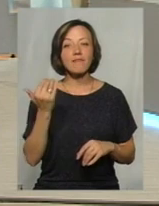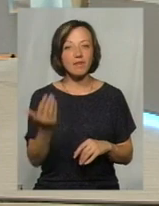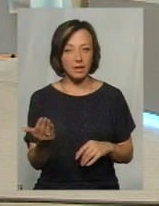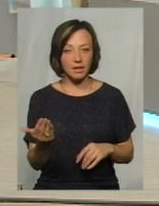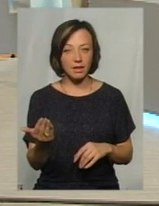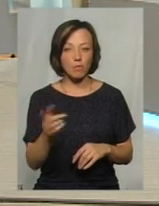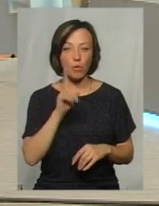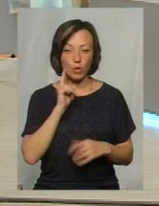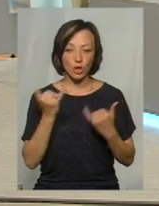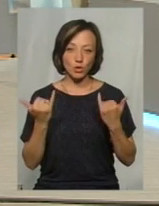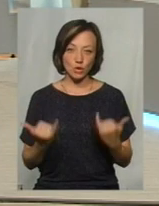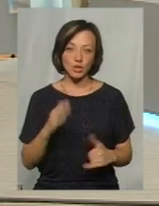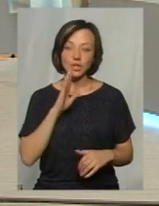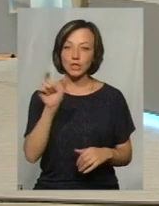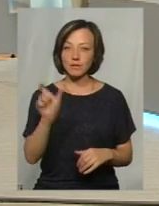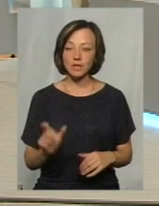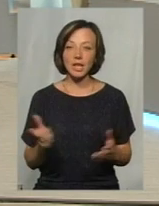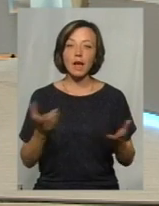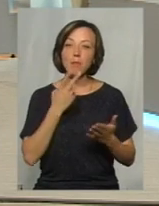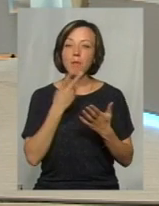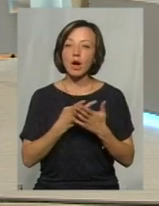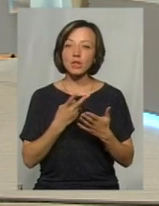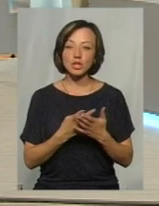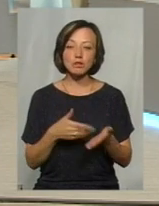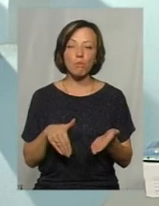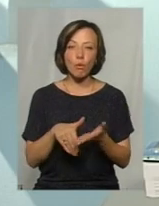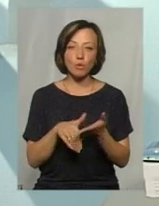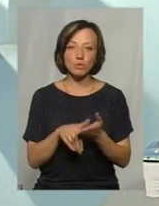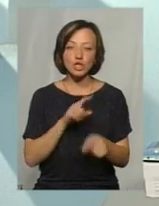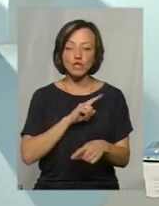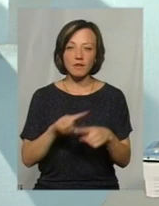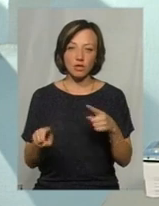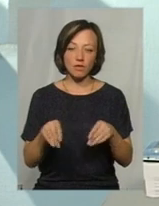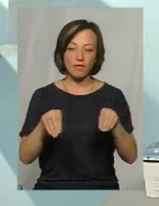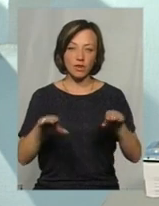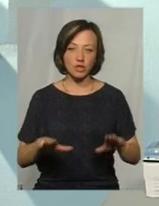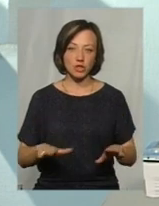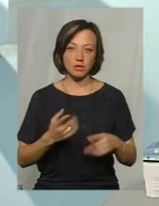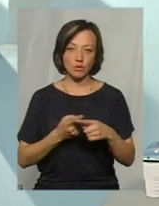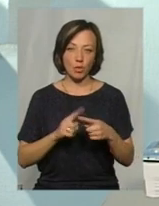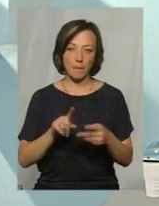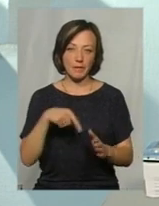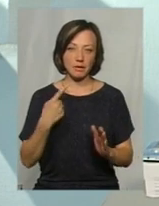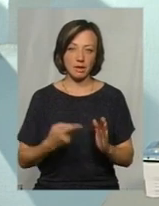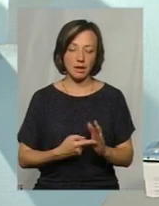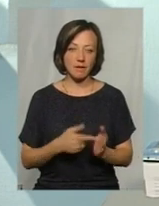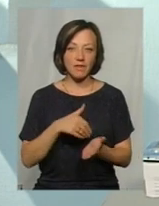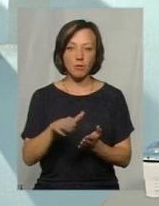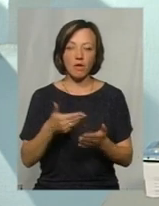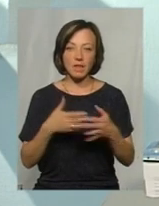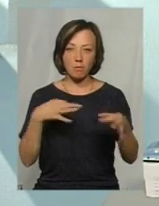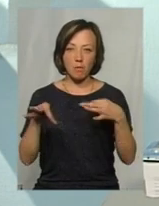молода сучасна дівчина, які бачите способи швидшого вирішення цього питання, відмови від